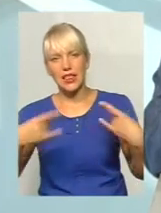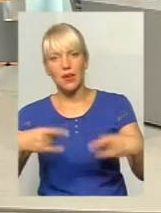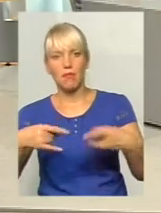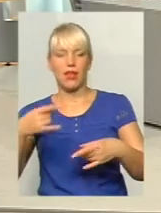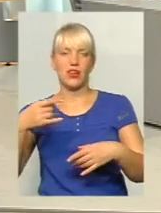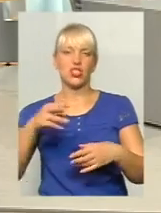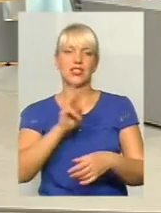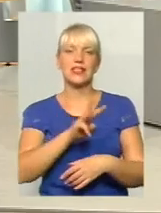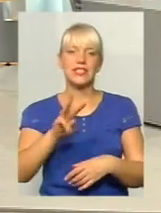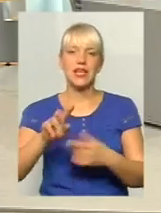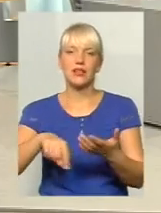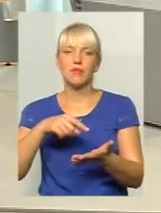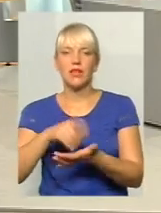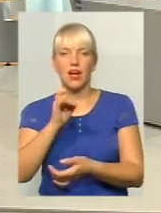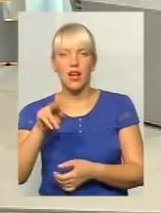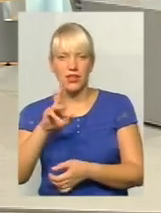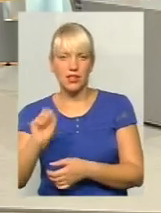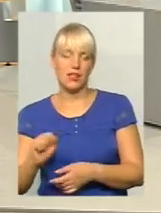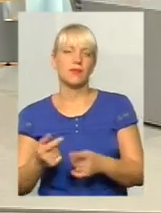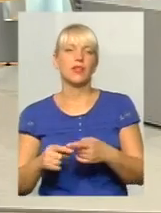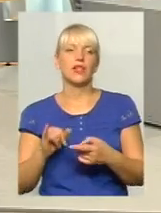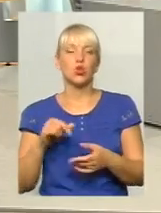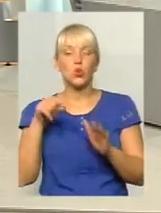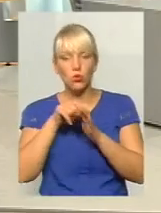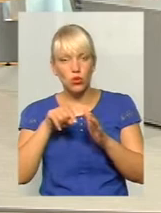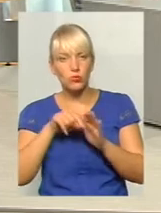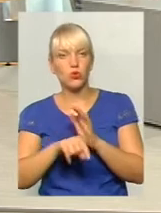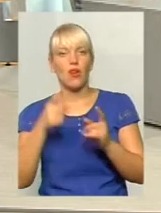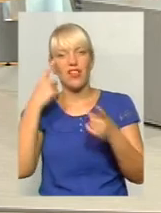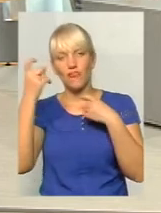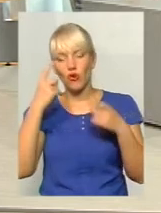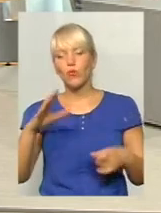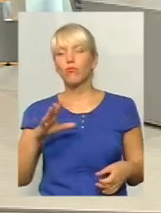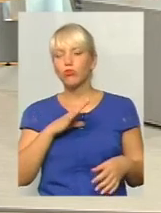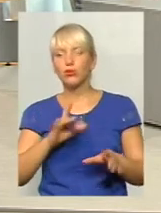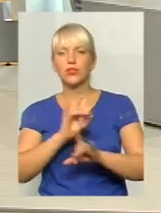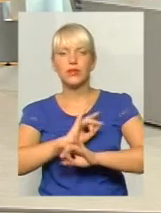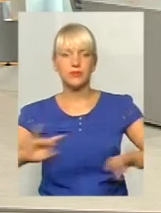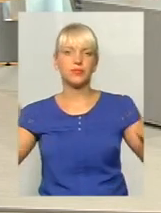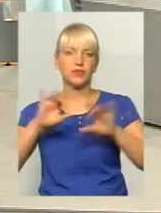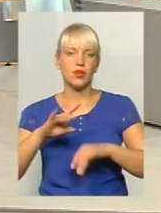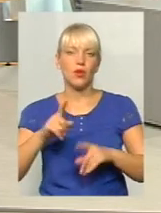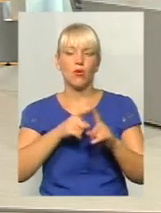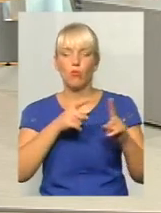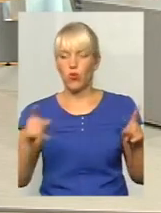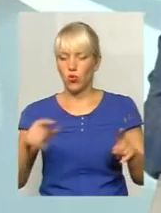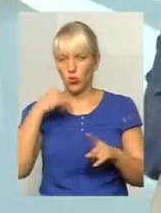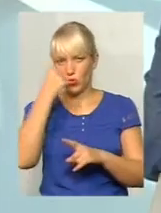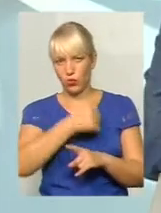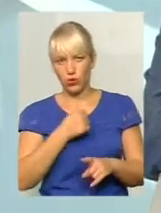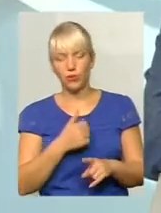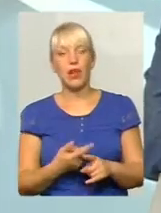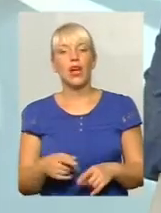сайт міської ради та інше. Тобто інформація доводилась до мешканців протягом року. Щодо